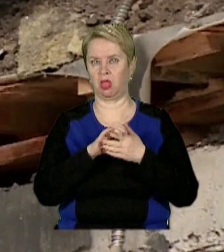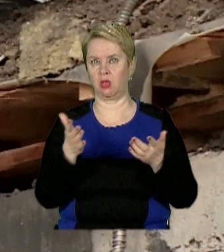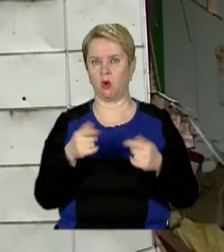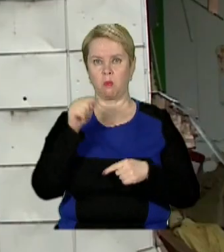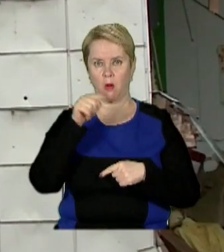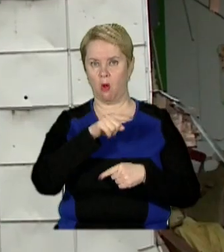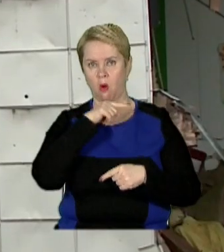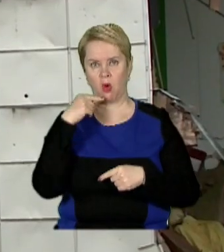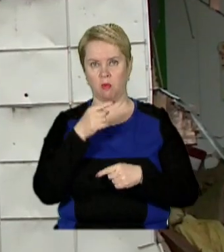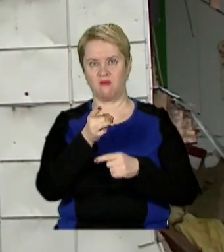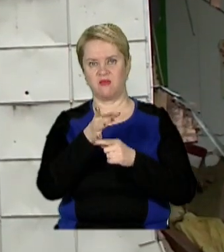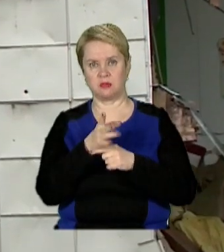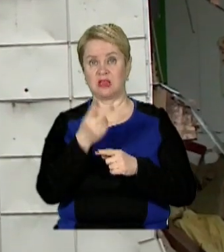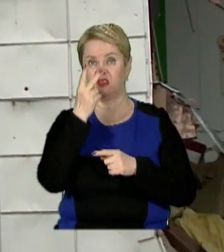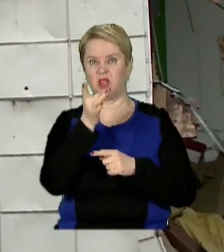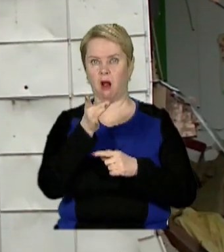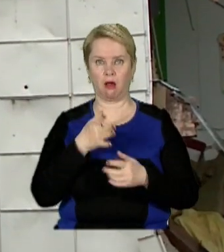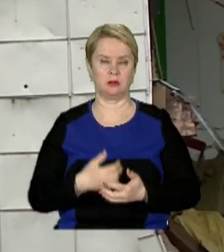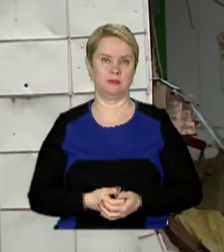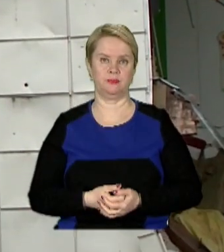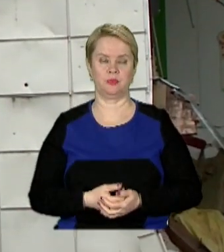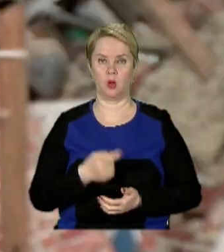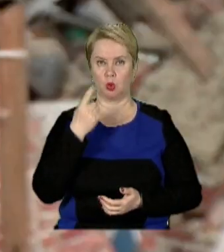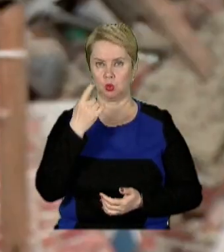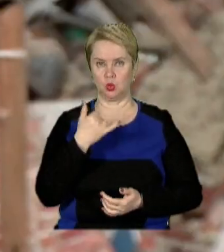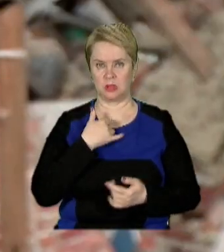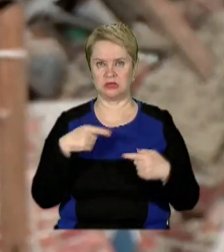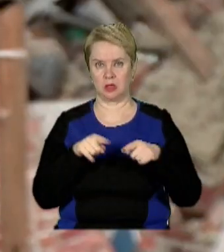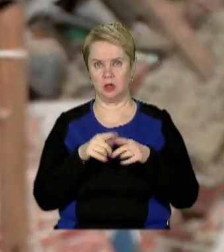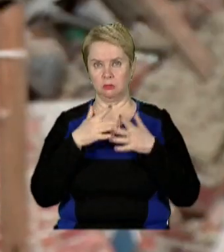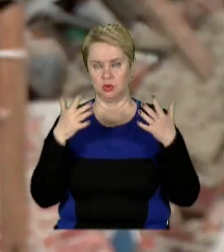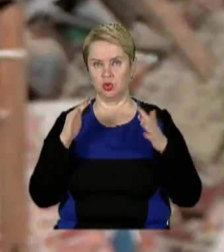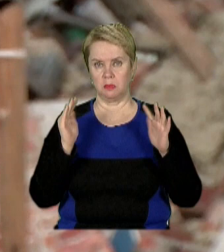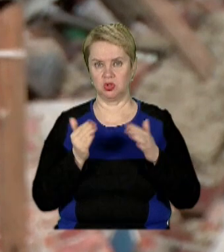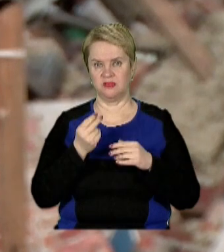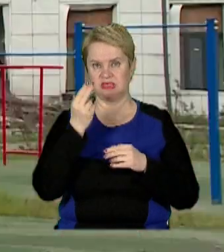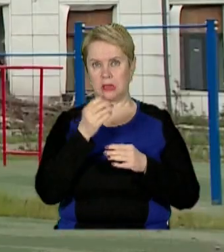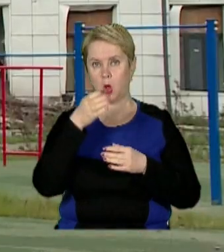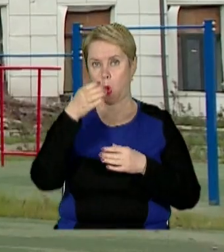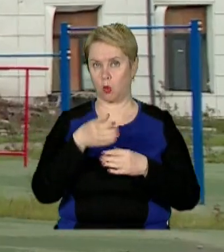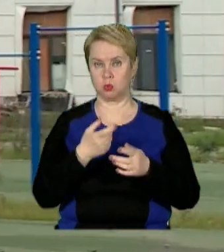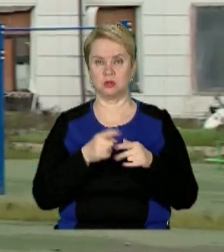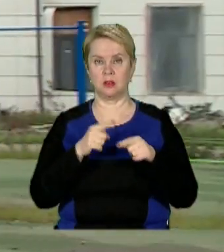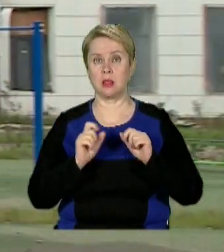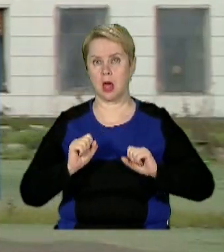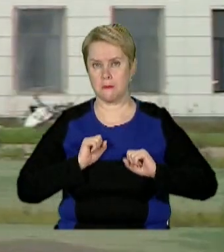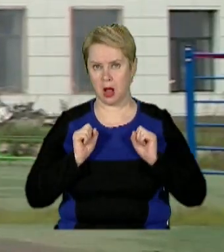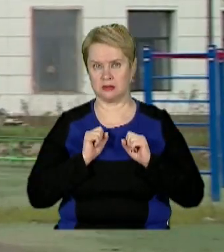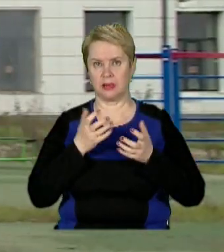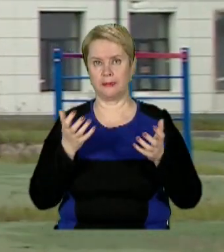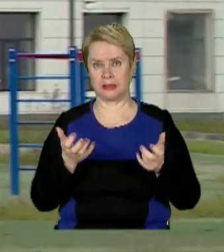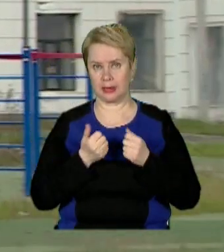по ній окупанти випустили дві ракети. Один у нас більш-менш вцілілий корпус. Намагаємося